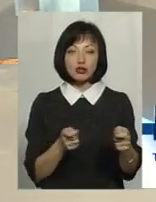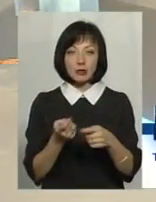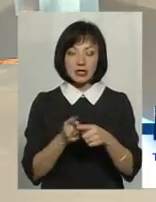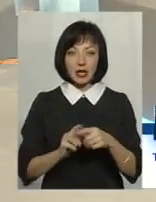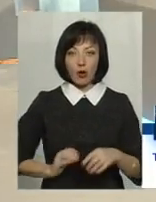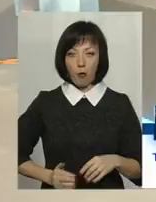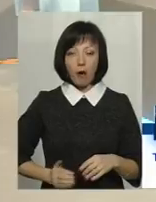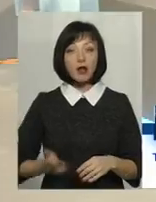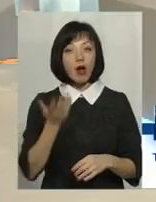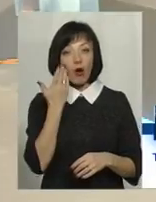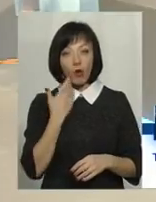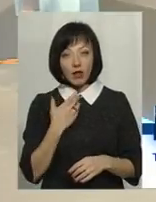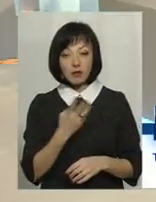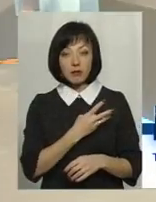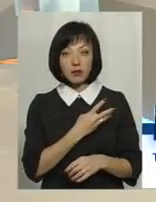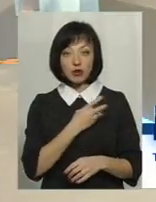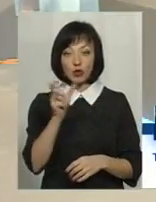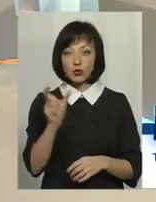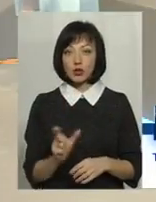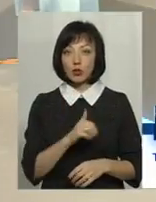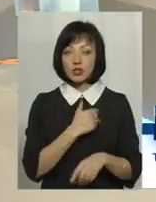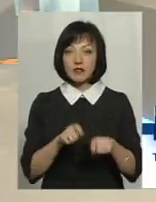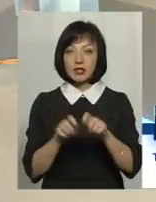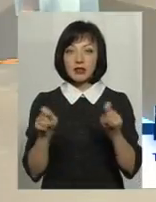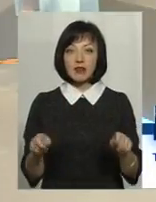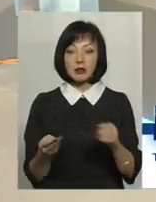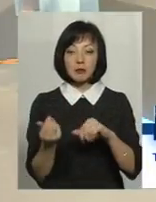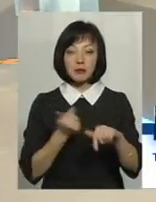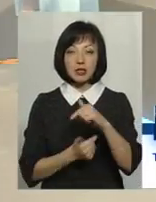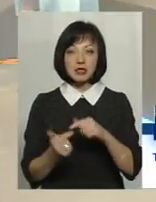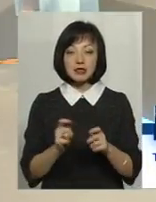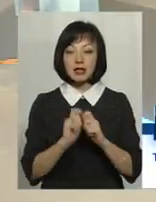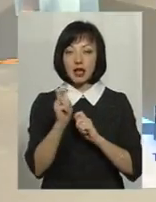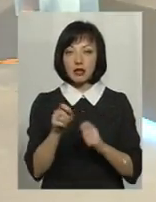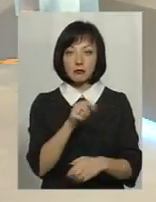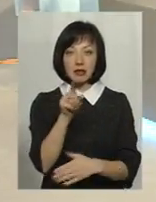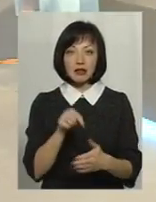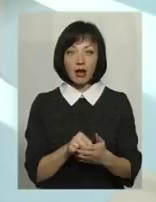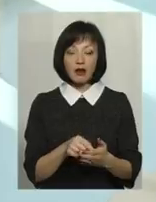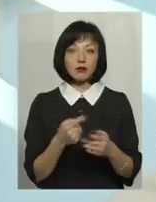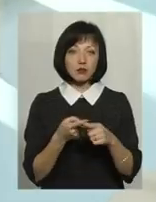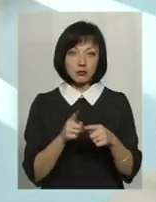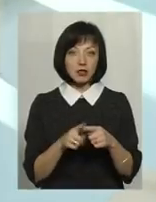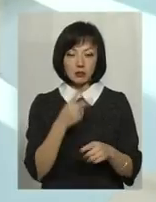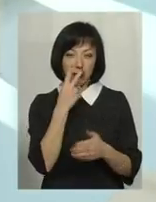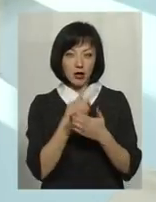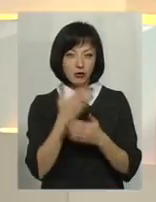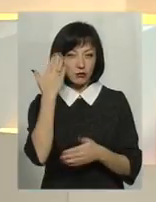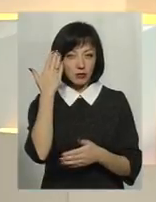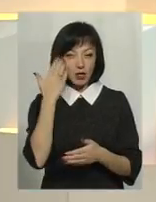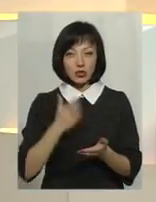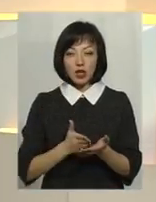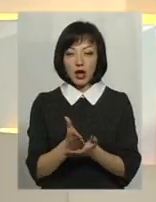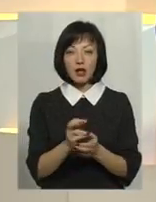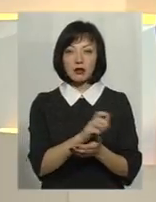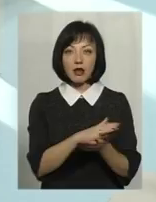бажаючій людині, хто хоче відкривати бізнес, задаєш більш конкретні запитання, вони, звичайно, тут огуглються. Чи бачиш ти шляхи, як далі